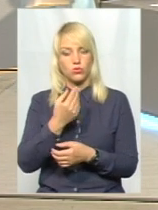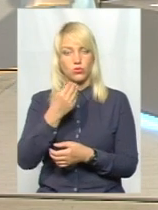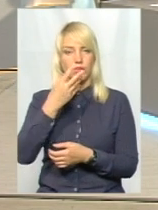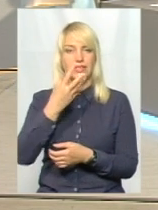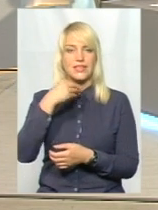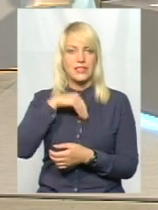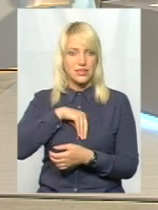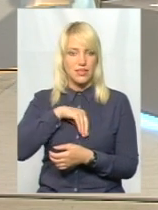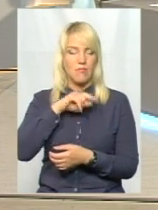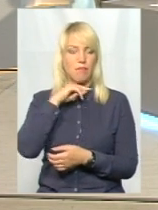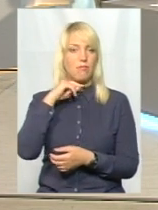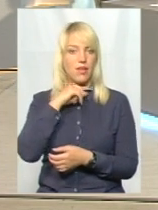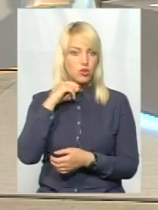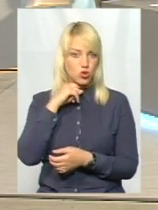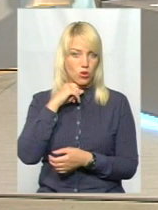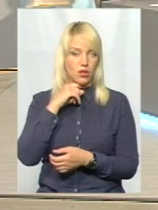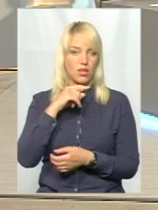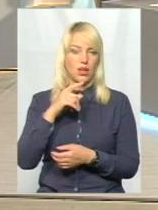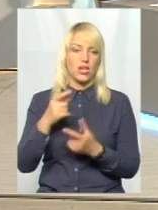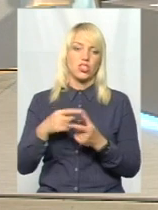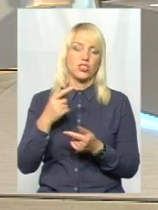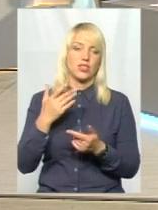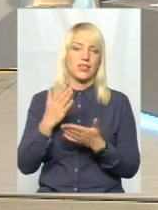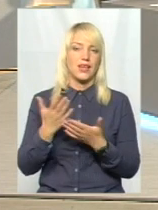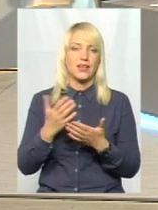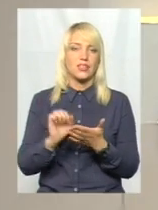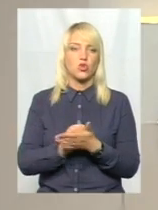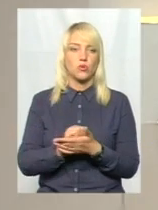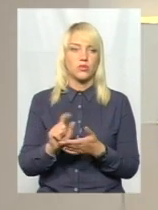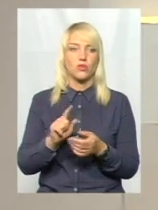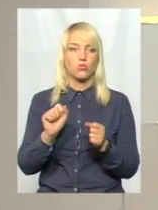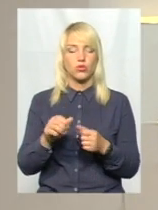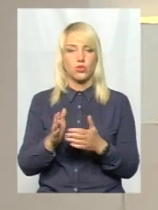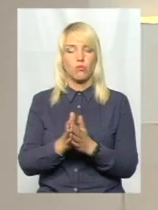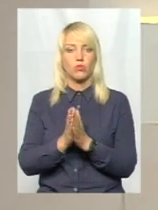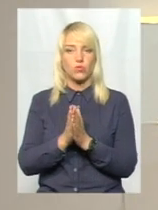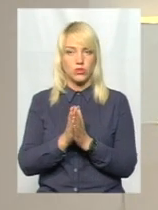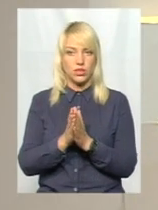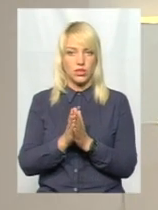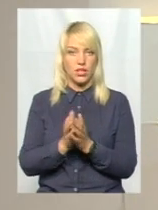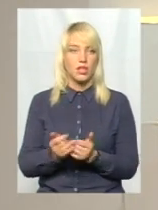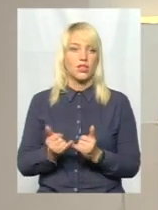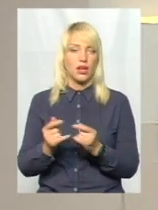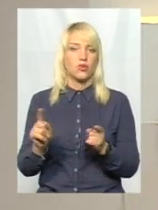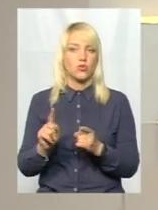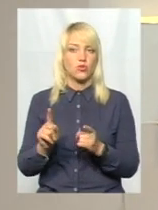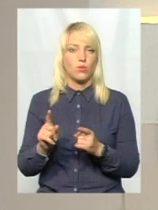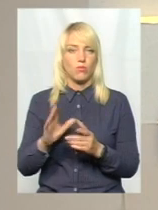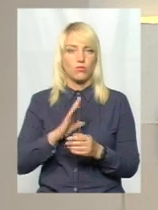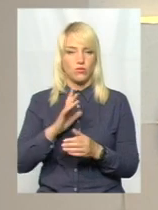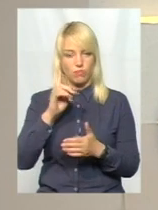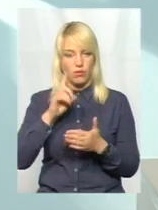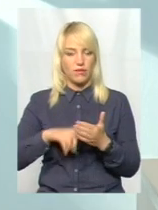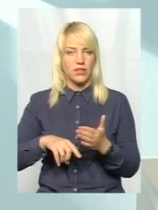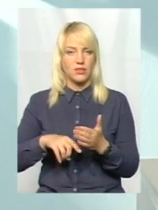м'ясо, так, і от є якась документація, яку можна попросити, аби для того, щоб впевнитися. Є